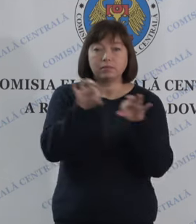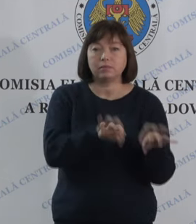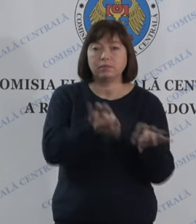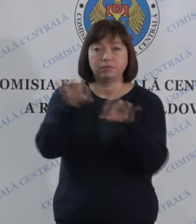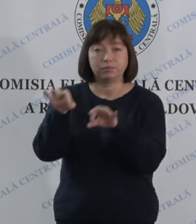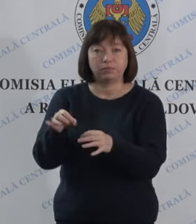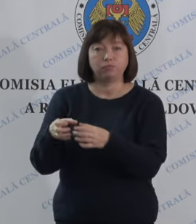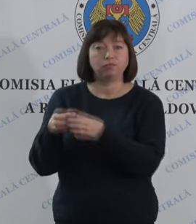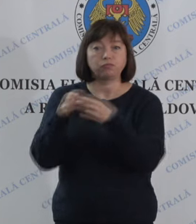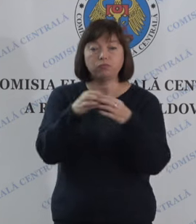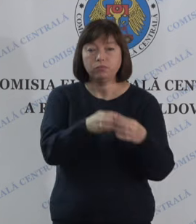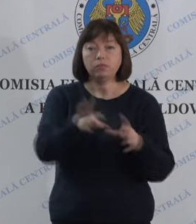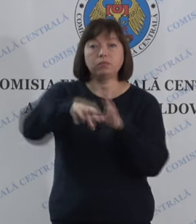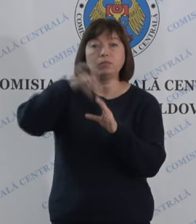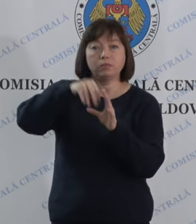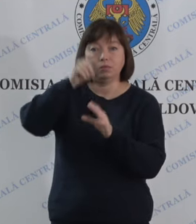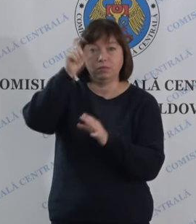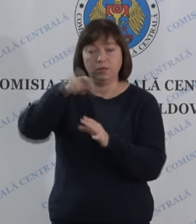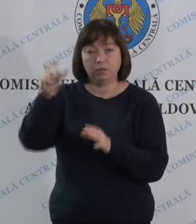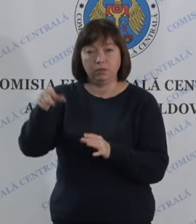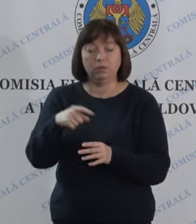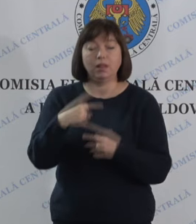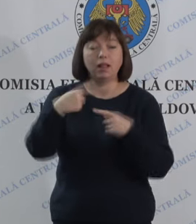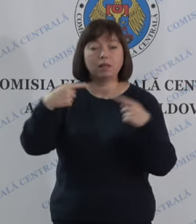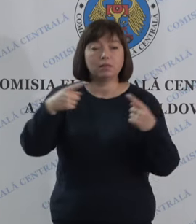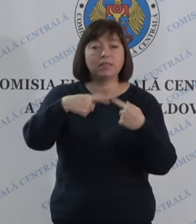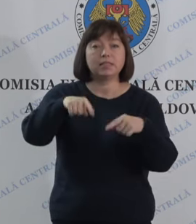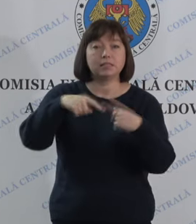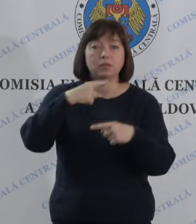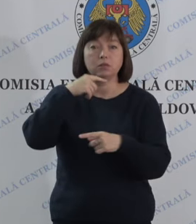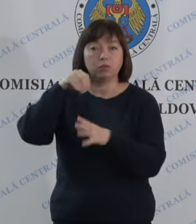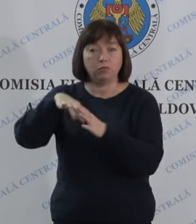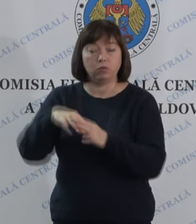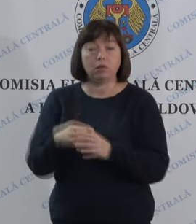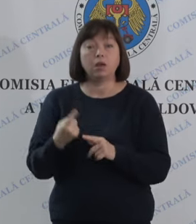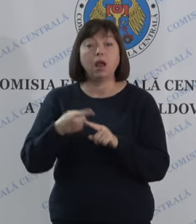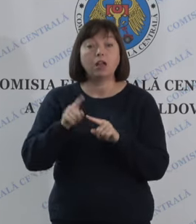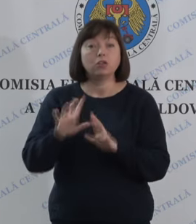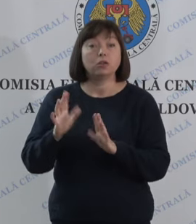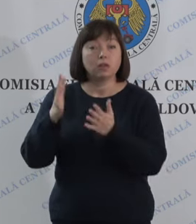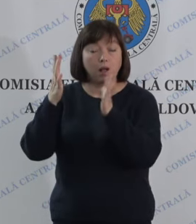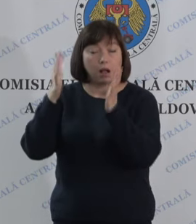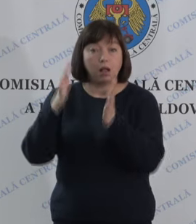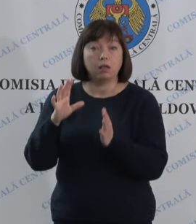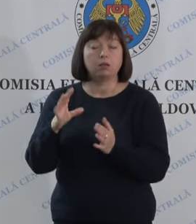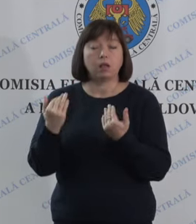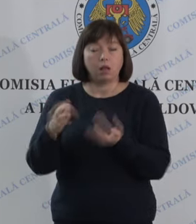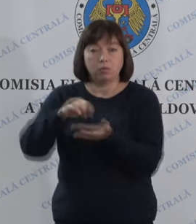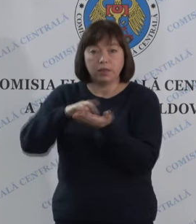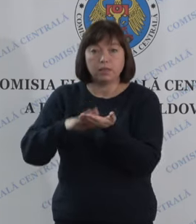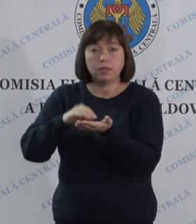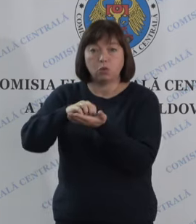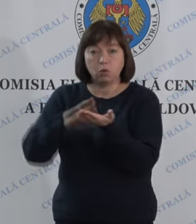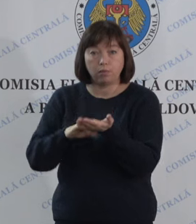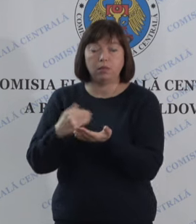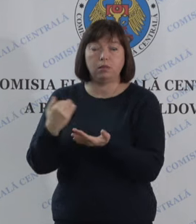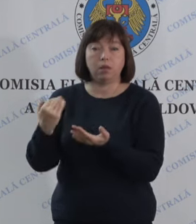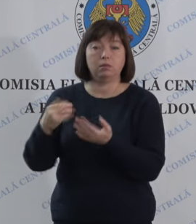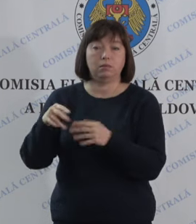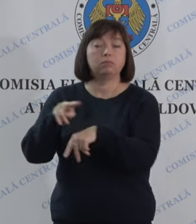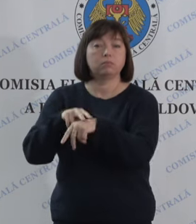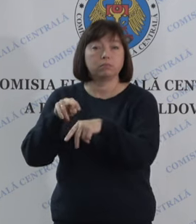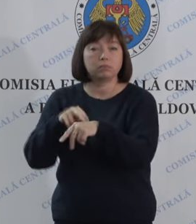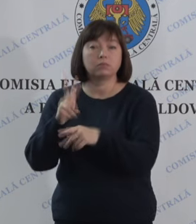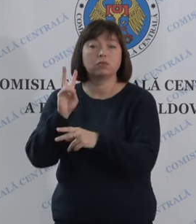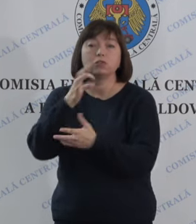organizată a legăturilor la unele secții de votare. Aceste cazuri acum se documentează de către organele